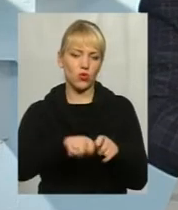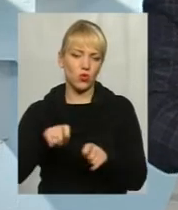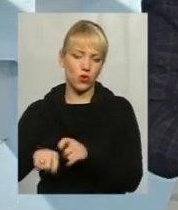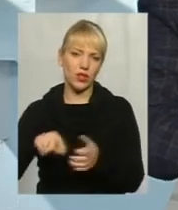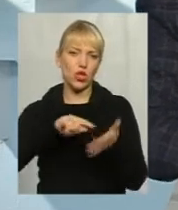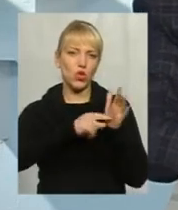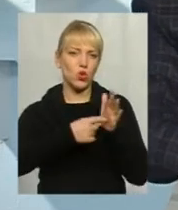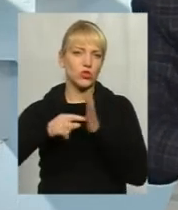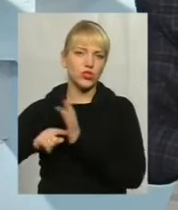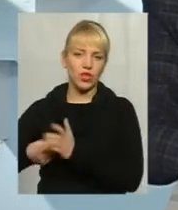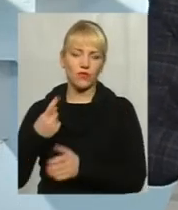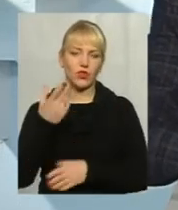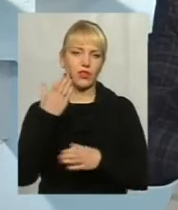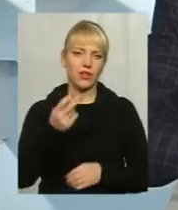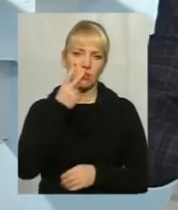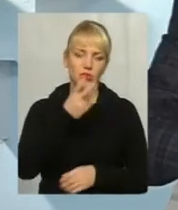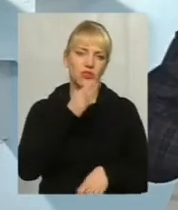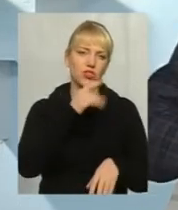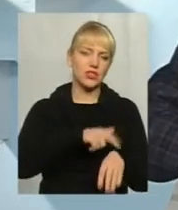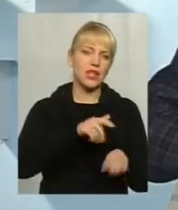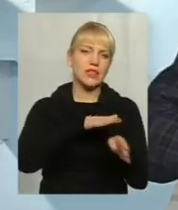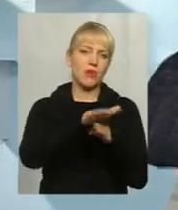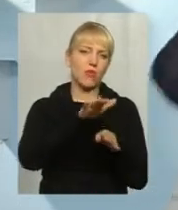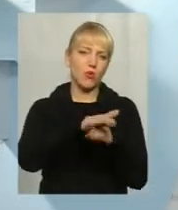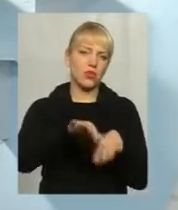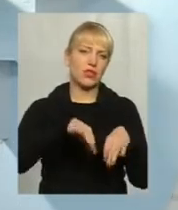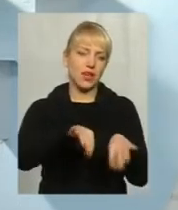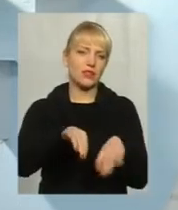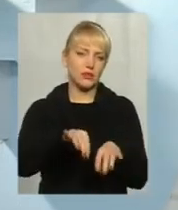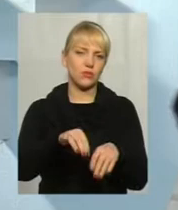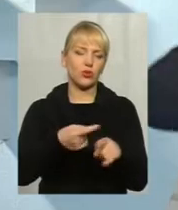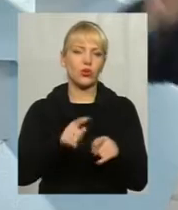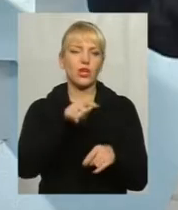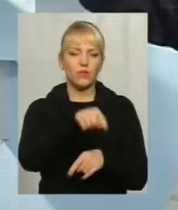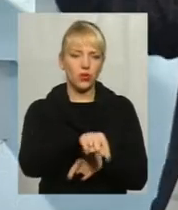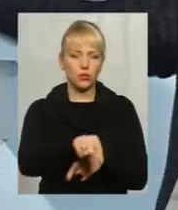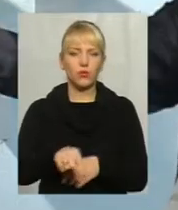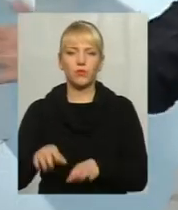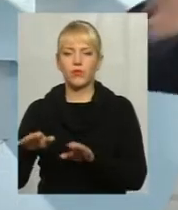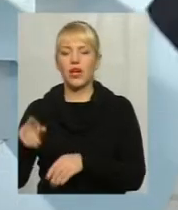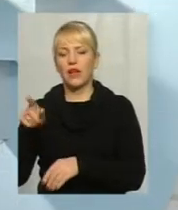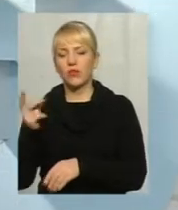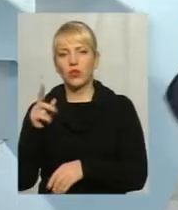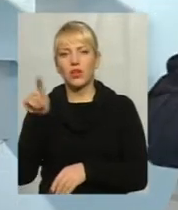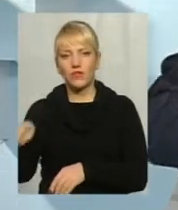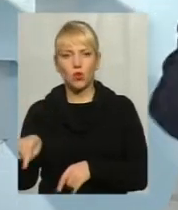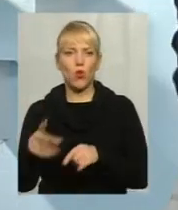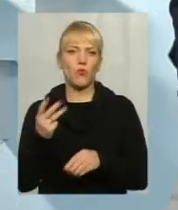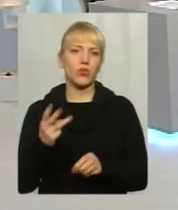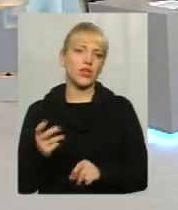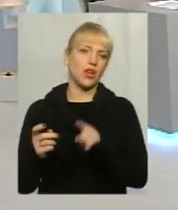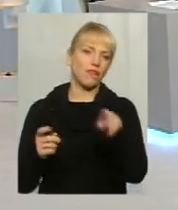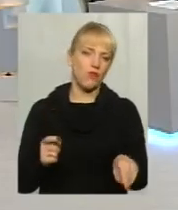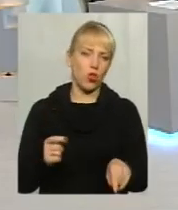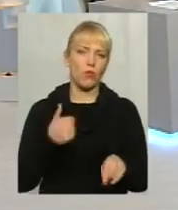подивитися, в один час подивитися, заповненість транспортного засобу, в тому січені, в другий раз в тому, в третій раз в тому. І потім